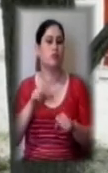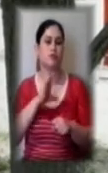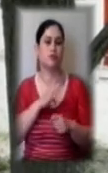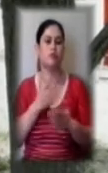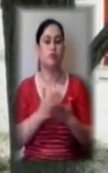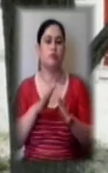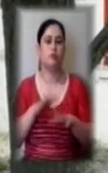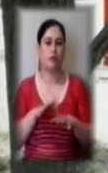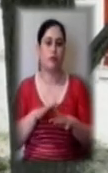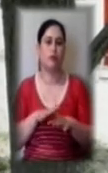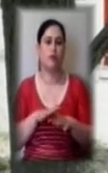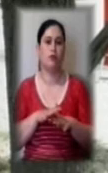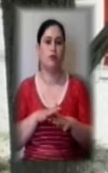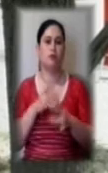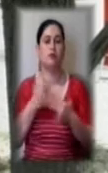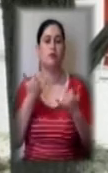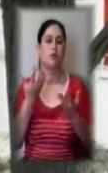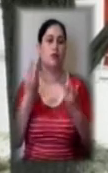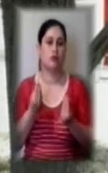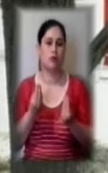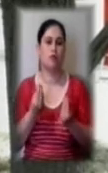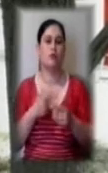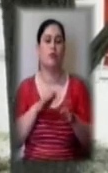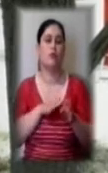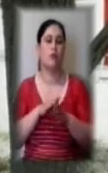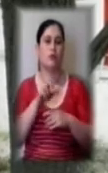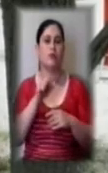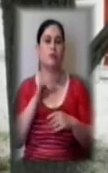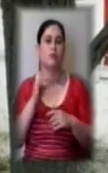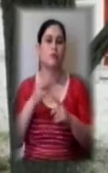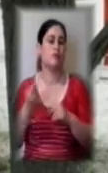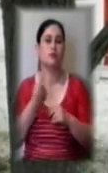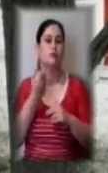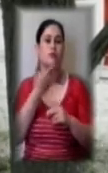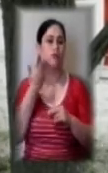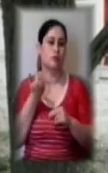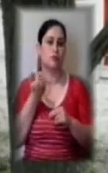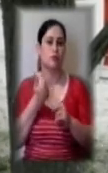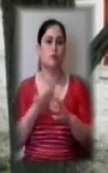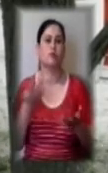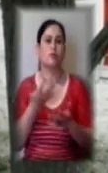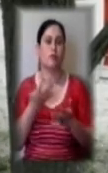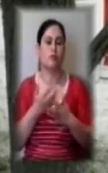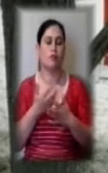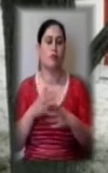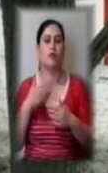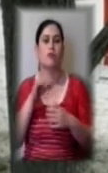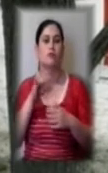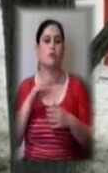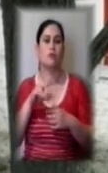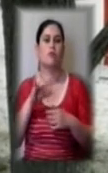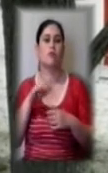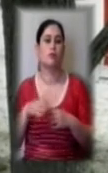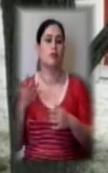на сьогоднішній день повністю безпечно, жодних там якихось посторонніх предметів, які могли